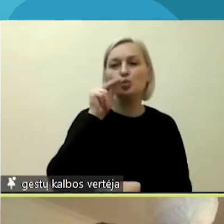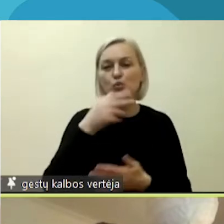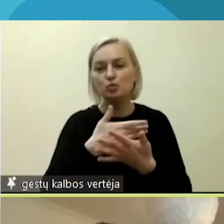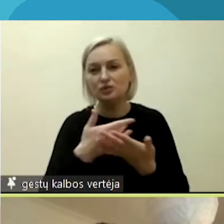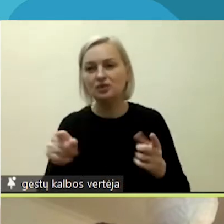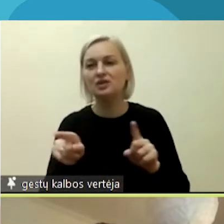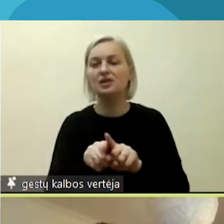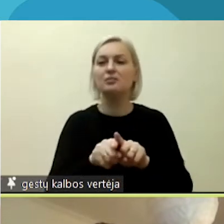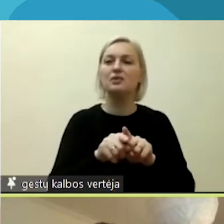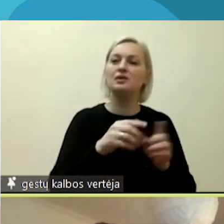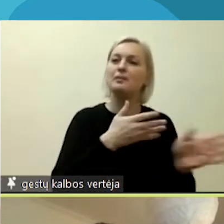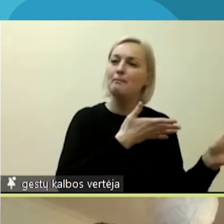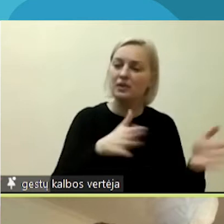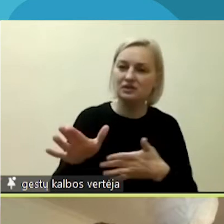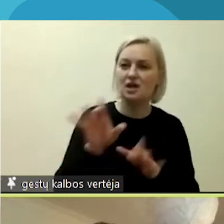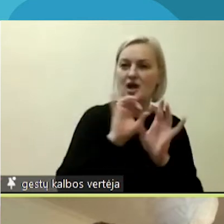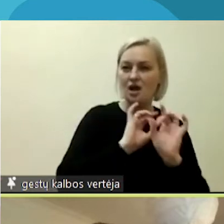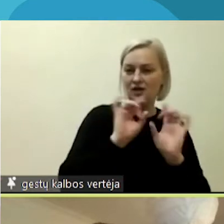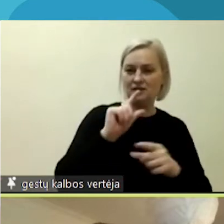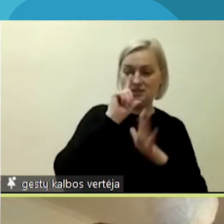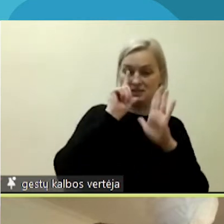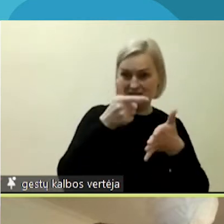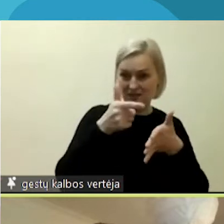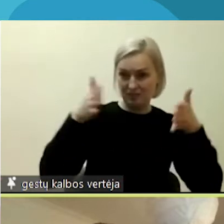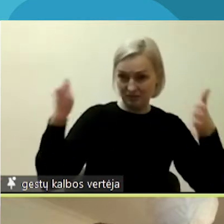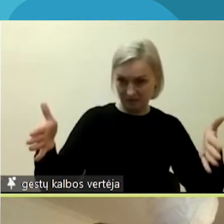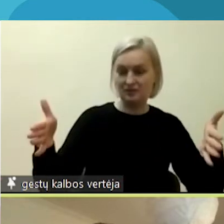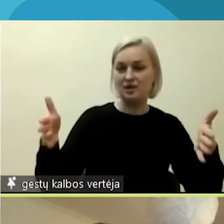teikiame ataskaitas septyniarių metų laiko tarpiu.